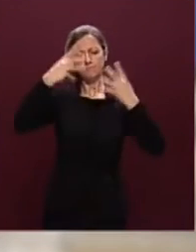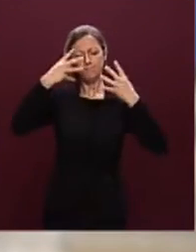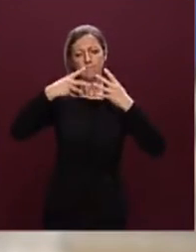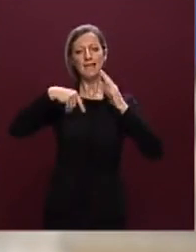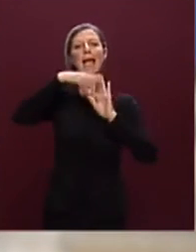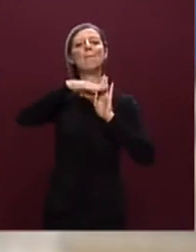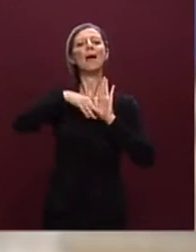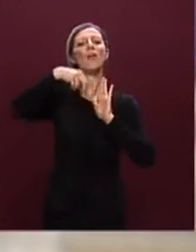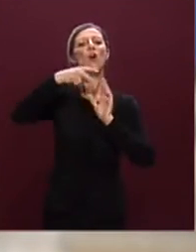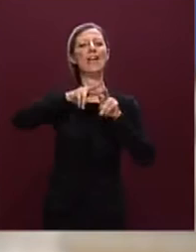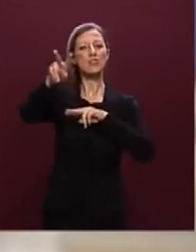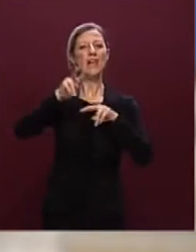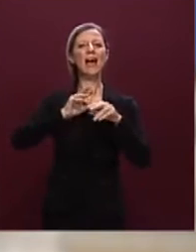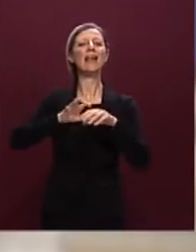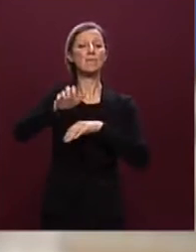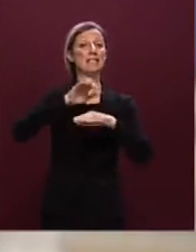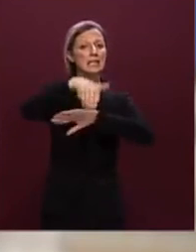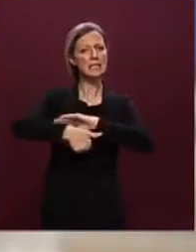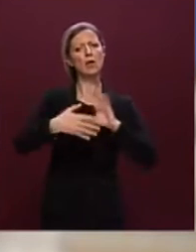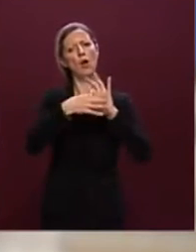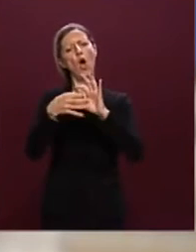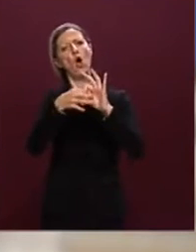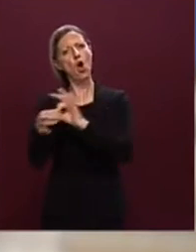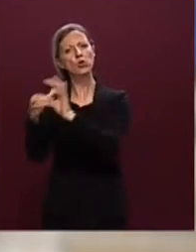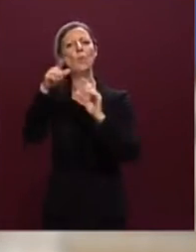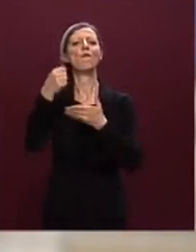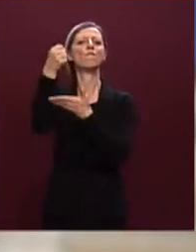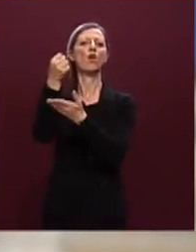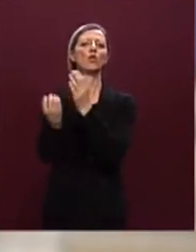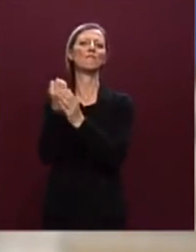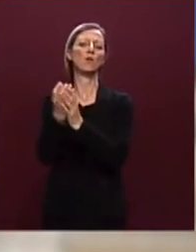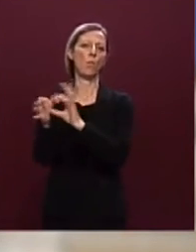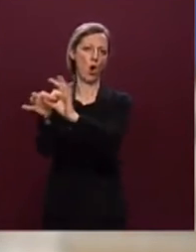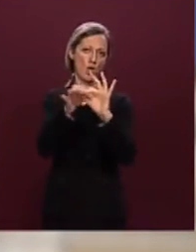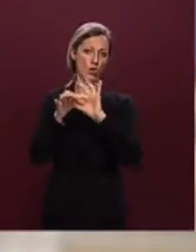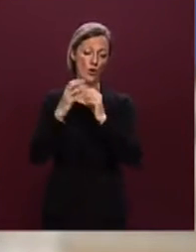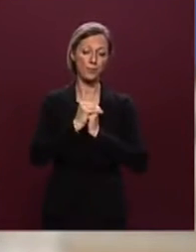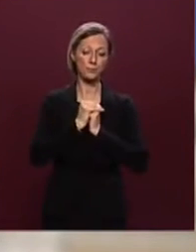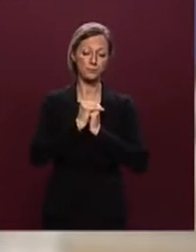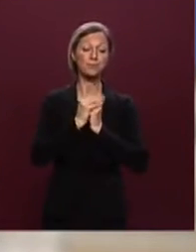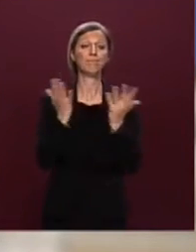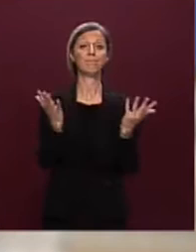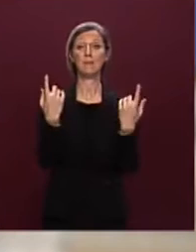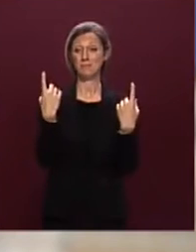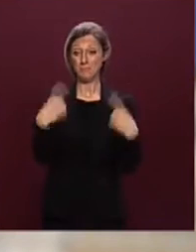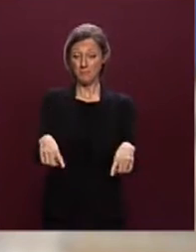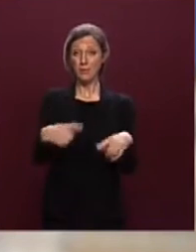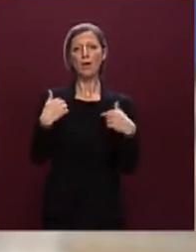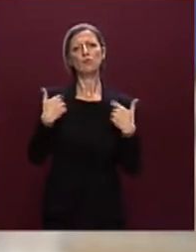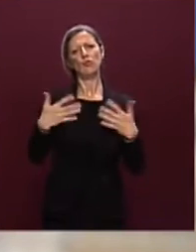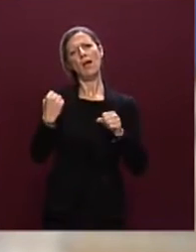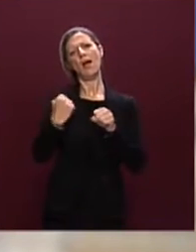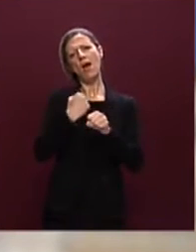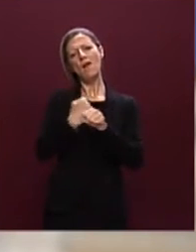Nazionale di Ripesa e Resilienza collegato alla coesione e anche al Fondo di Sviluppo e Coesione. Abbiamo fatto un lavoro, in questo senso, che trova, come